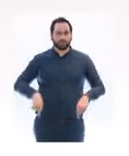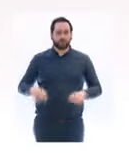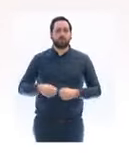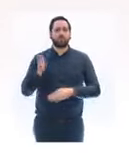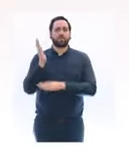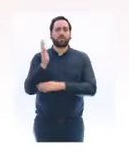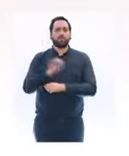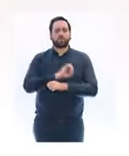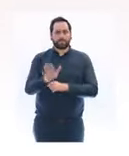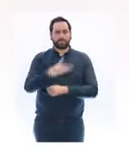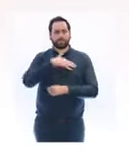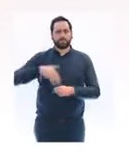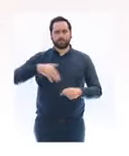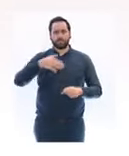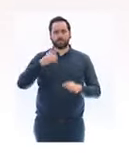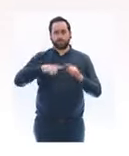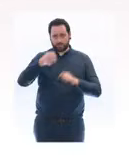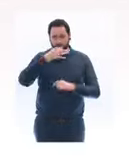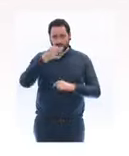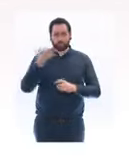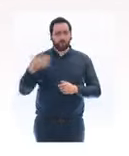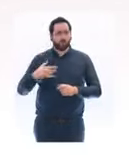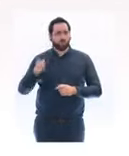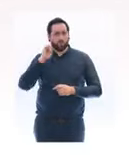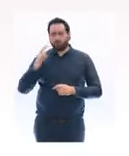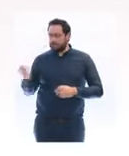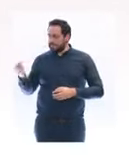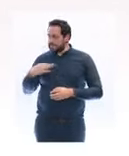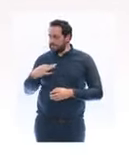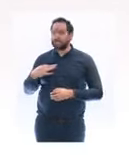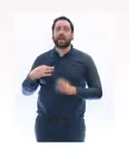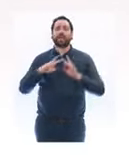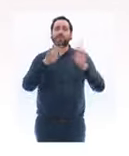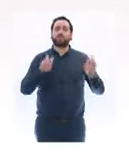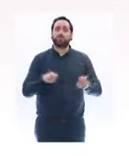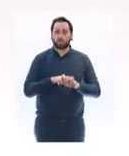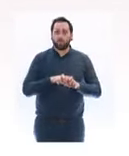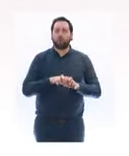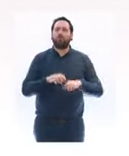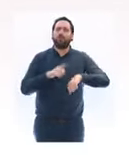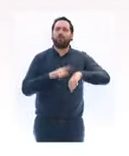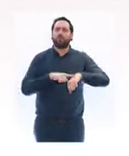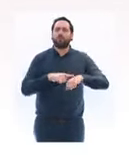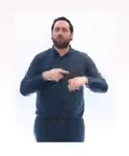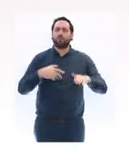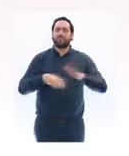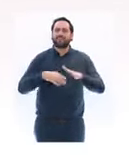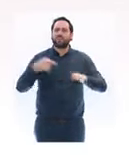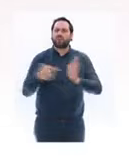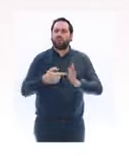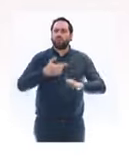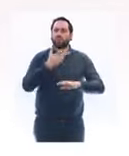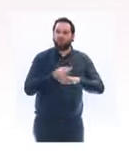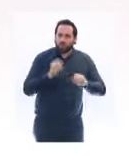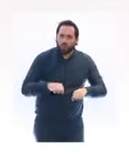de presse en vous indiquant qu'on me précise que l'attestation devrait être téléchargeable entre 20h30 et 21h